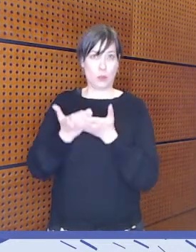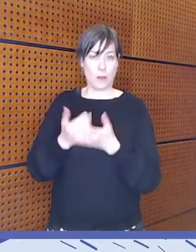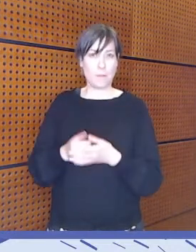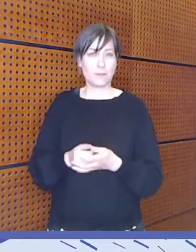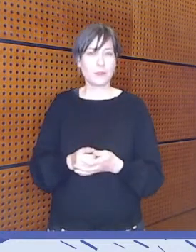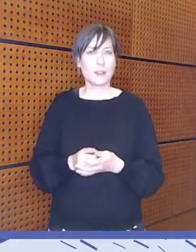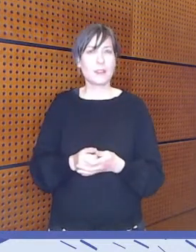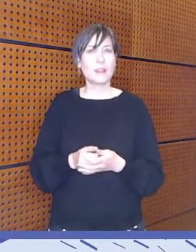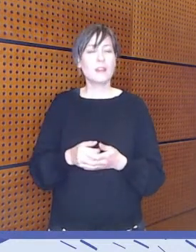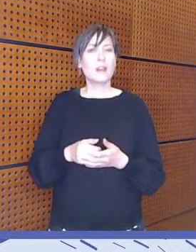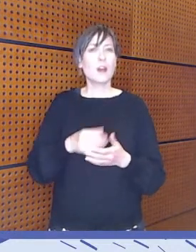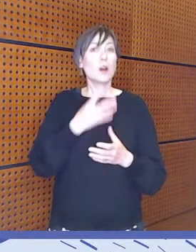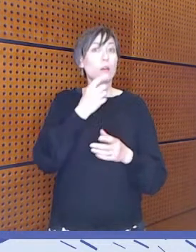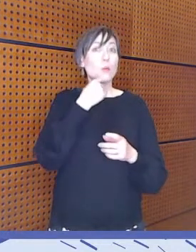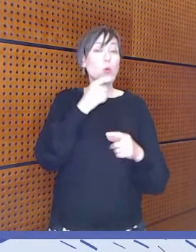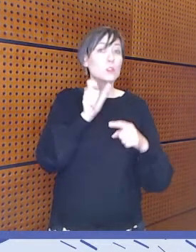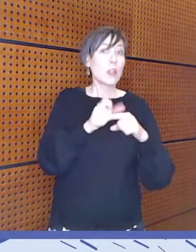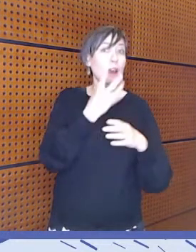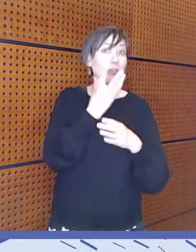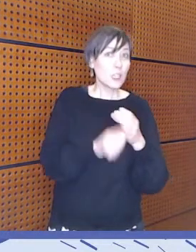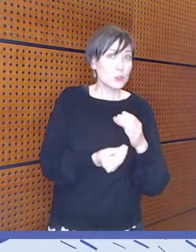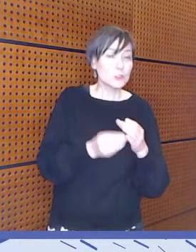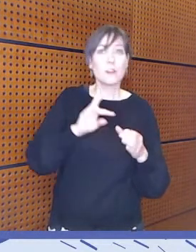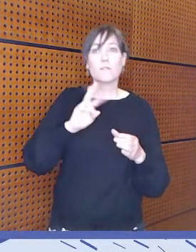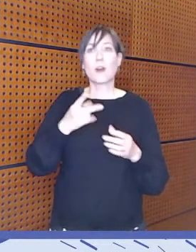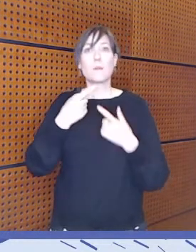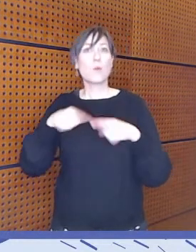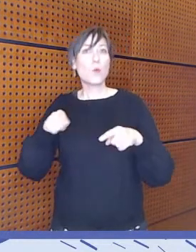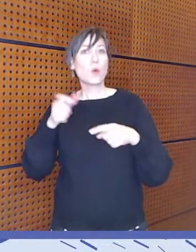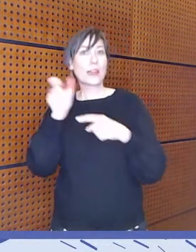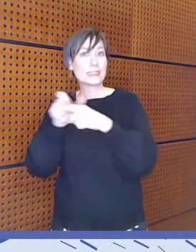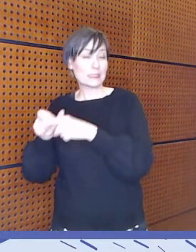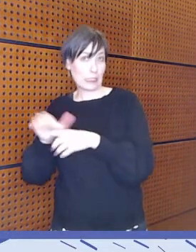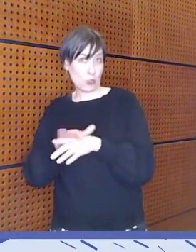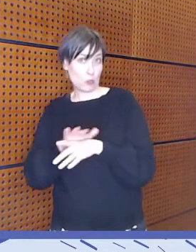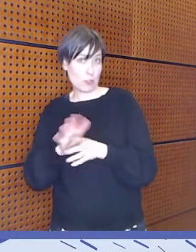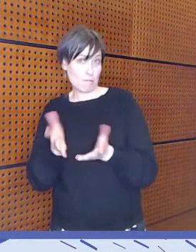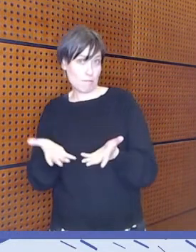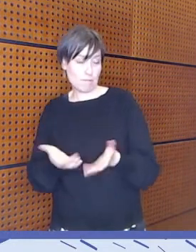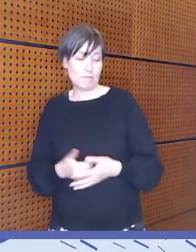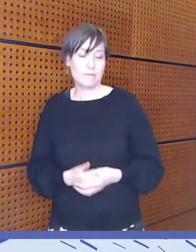inklusiivisuudesta vai toimiko teillä muut käsitteet paremmin?